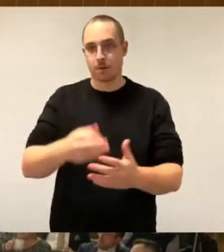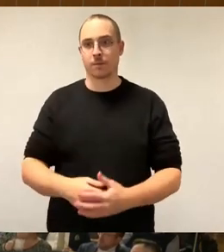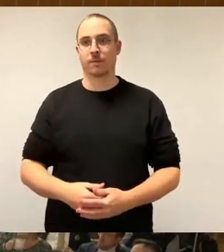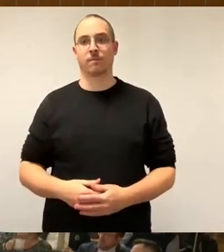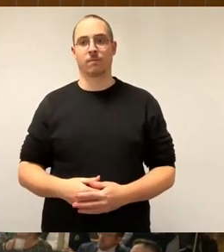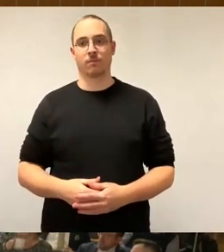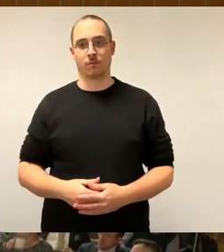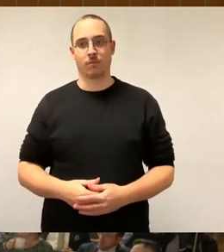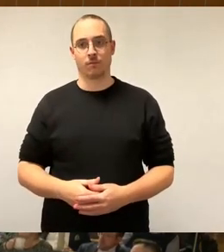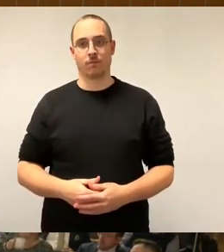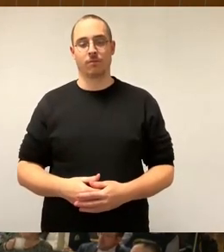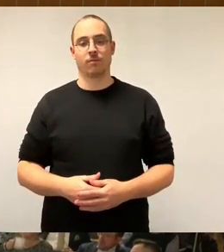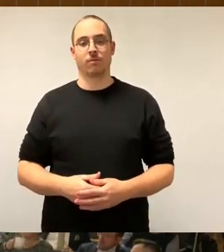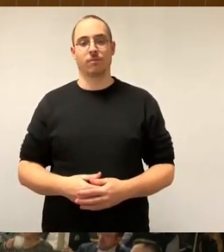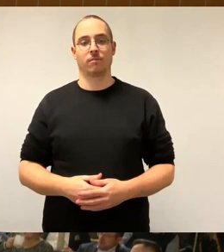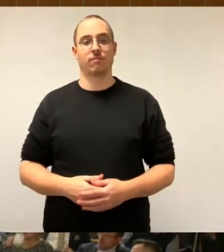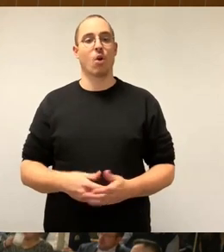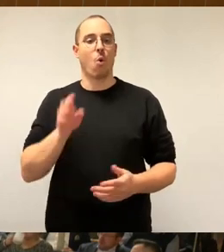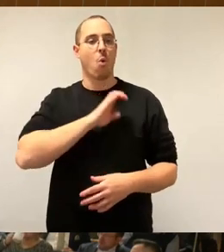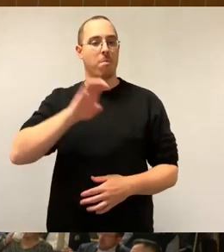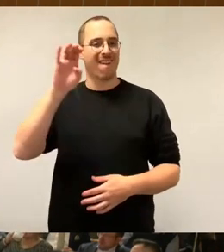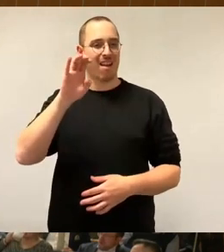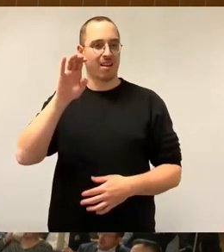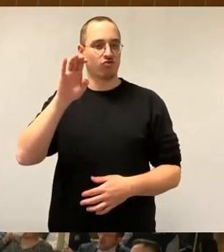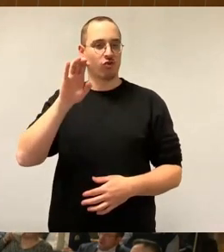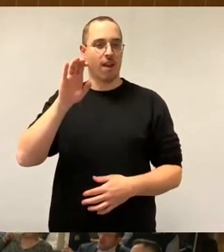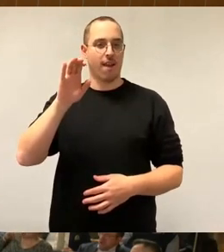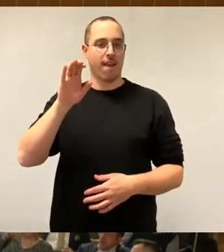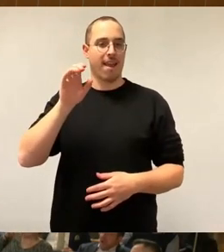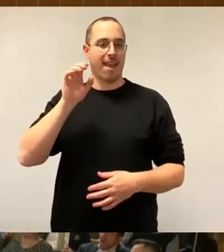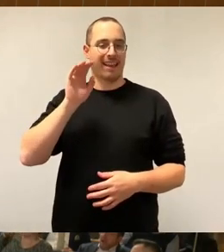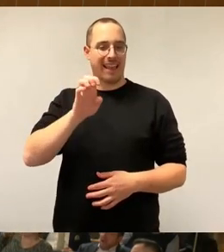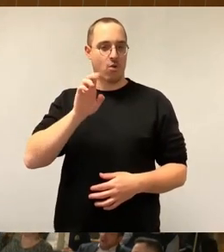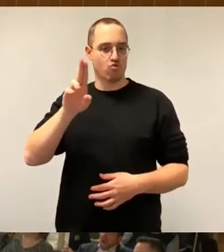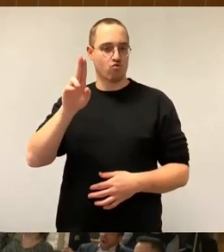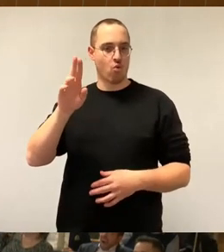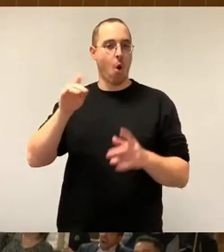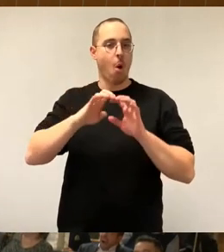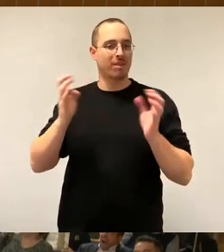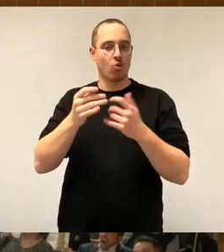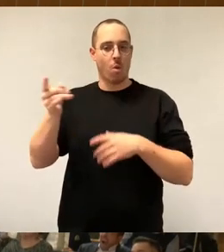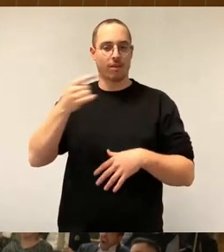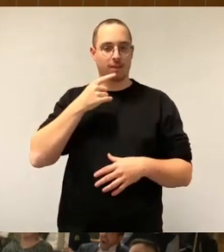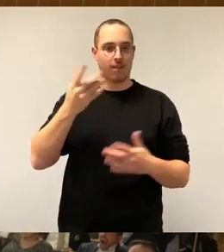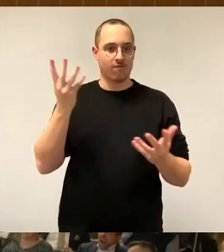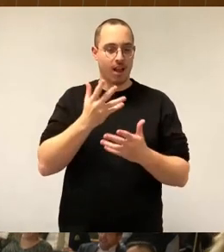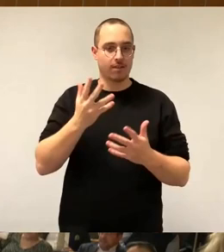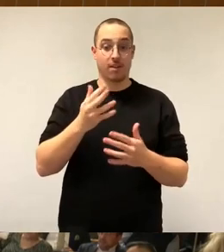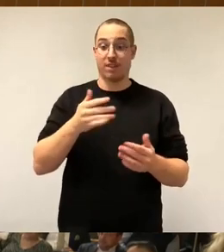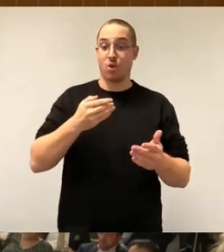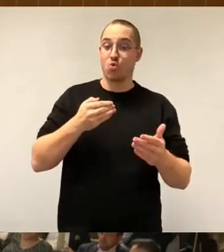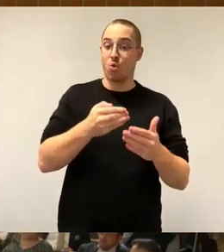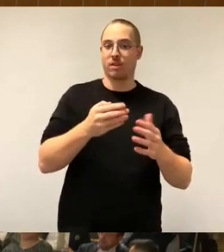beihilfrechtlicher Sicht ein Unternehmen als Unternehmen in Schwierigkeiten, wenn es auf kurze oder mittlere Sicht ohne staatliches Eingreifen bzw.